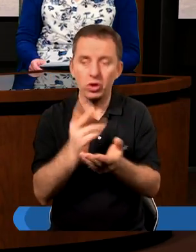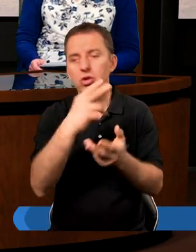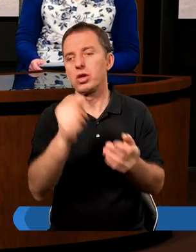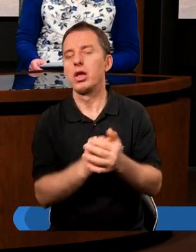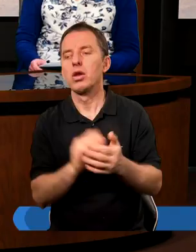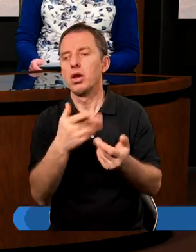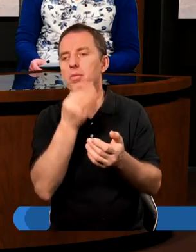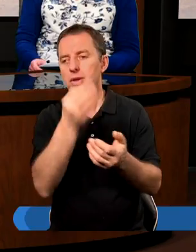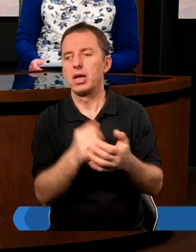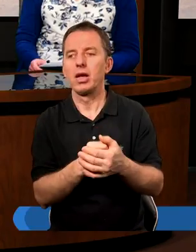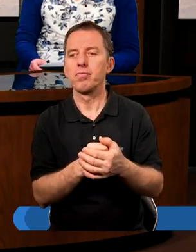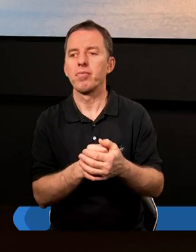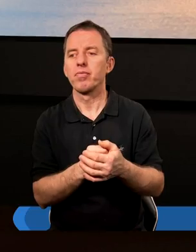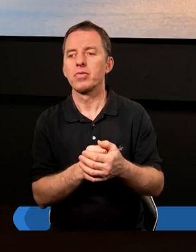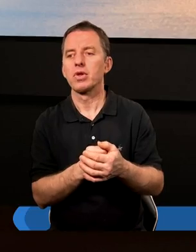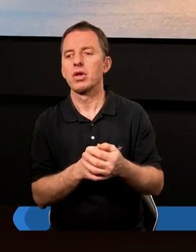daleko nas nie zaprowadzi.